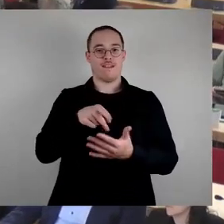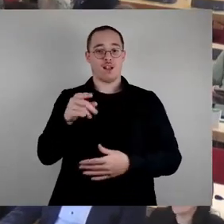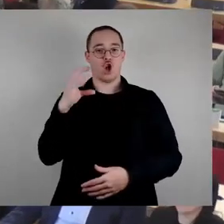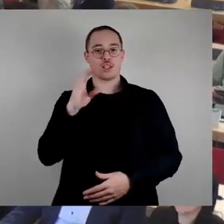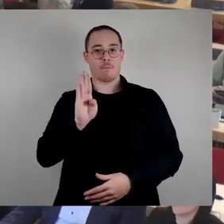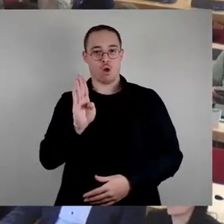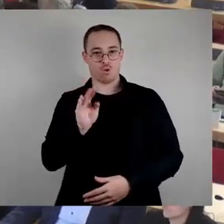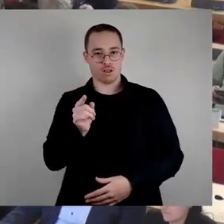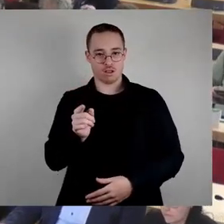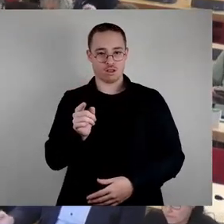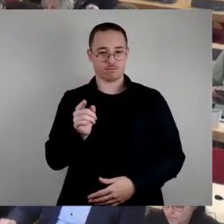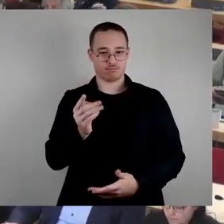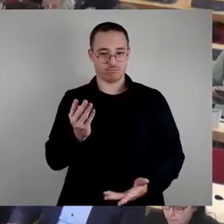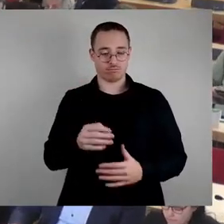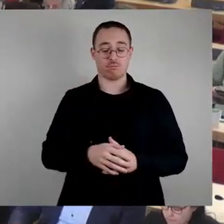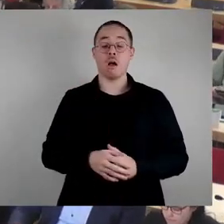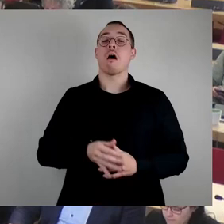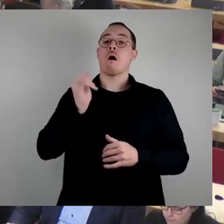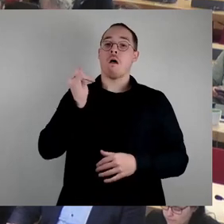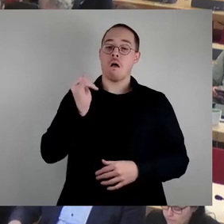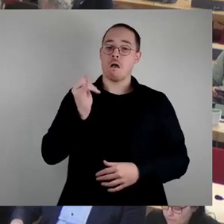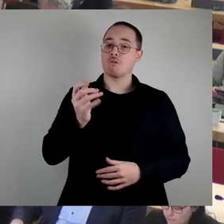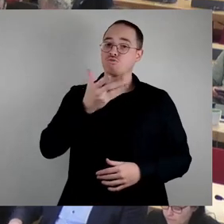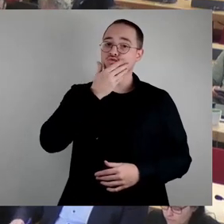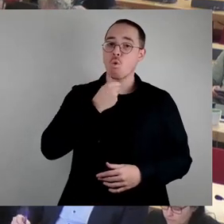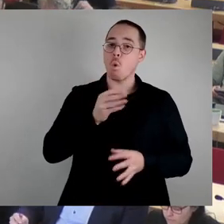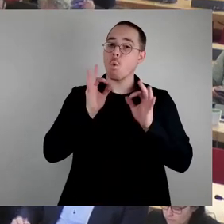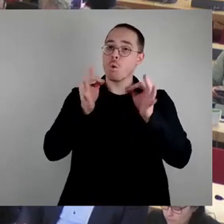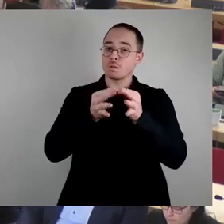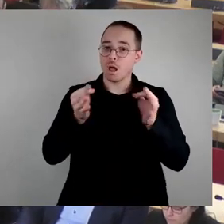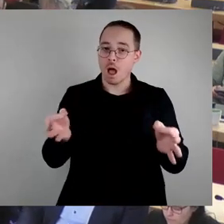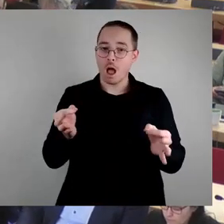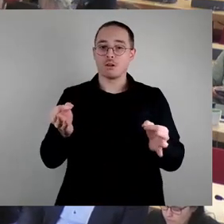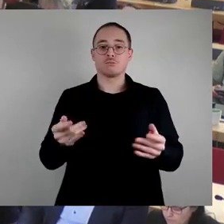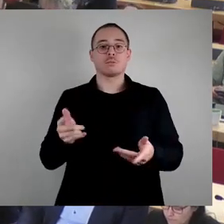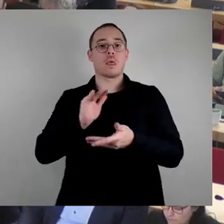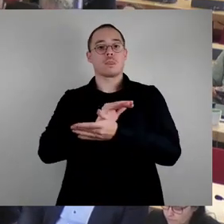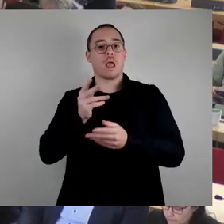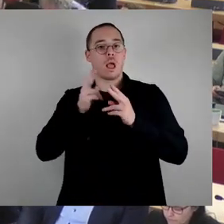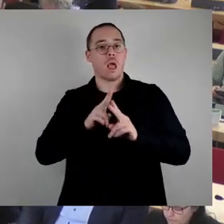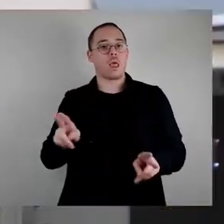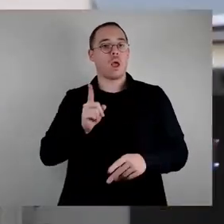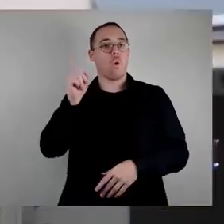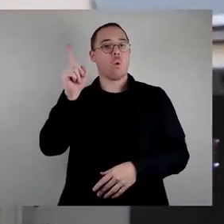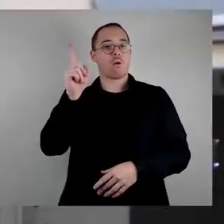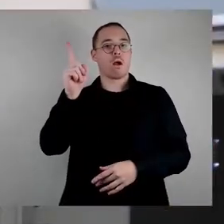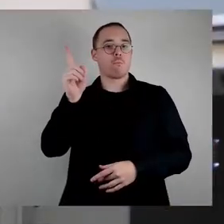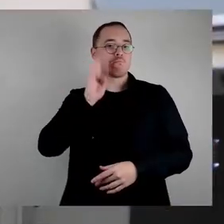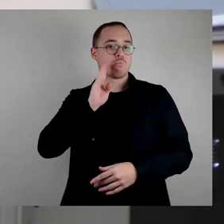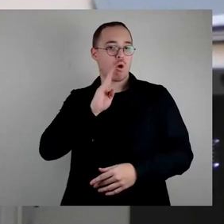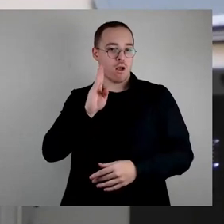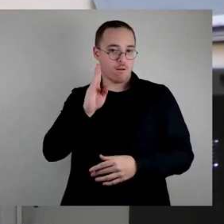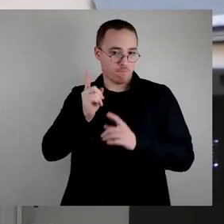Ja, einen wunderschönen guten Tag, sehr geehrter Herr Oberbürgermeister, sehr geehrte Damen und Herren Beigeordnete, sehr